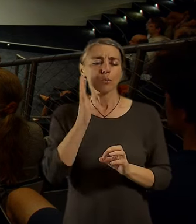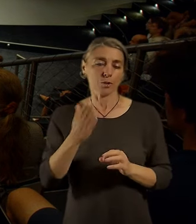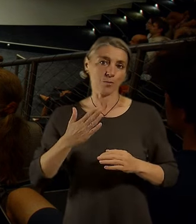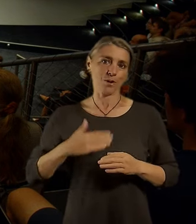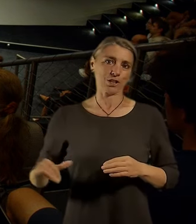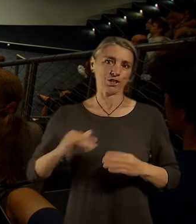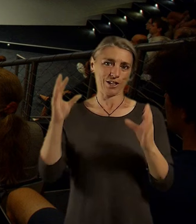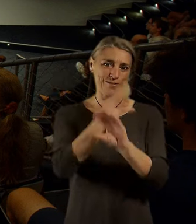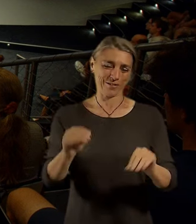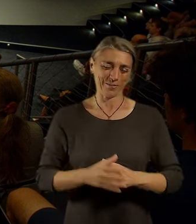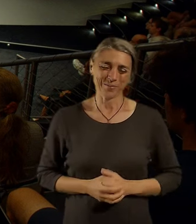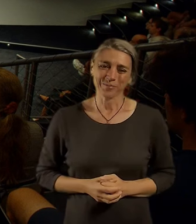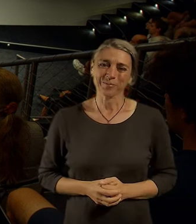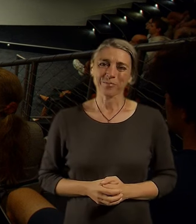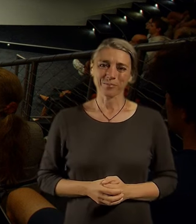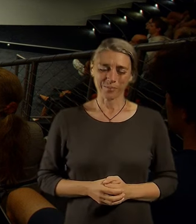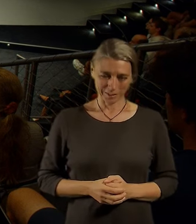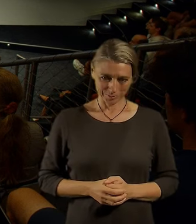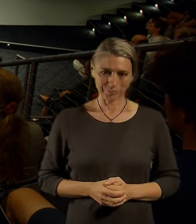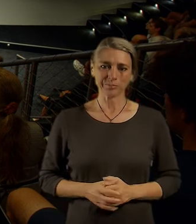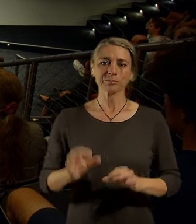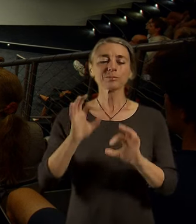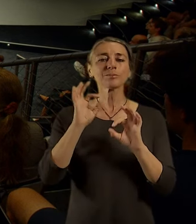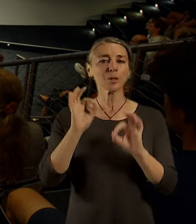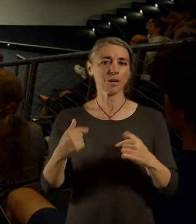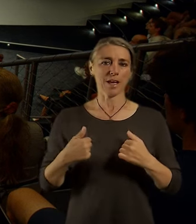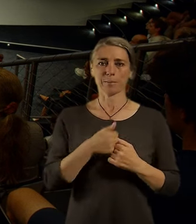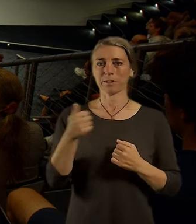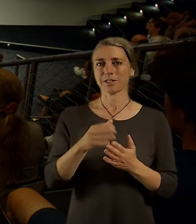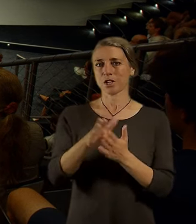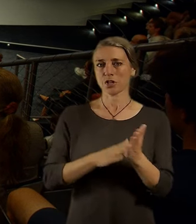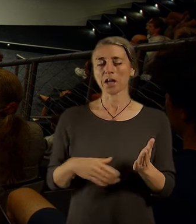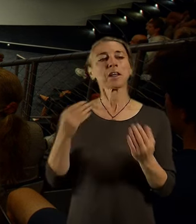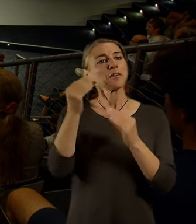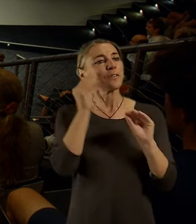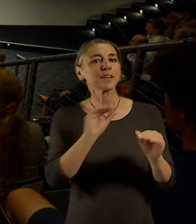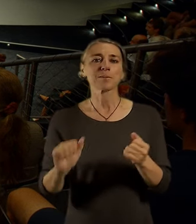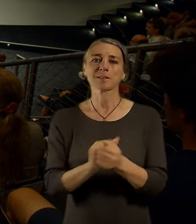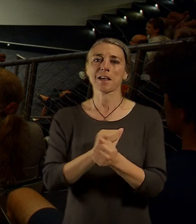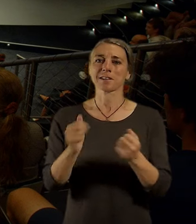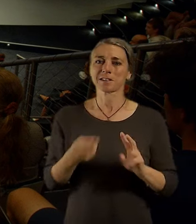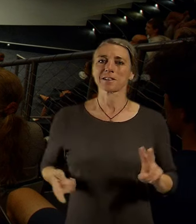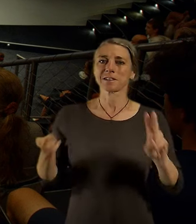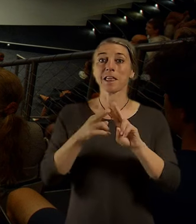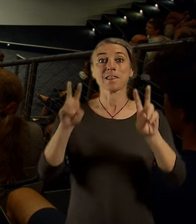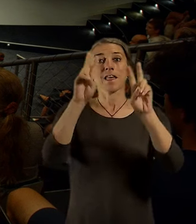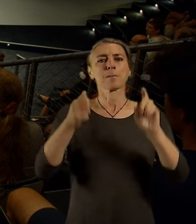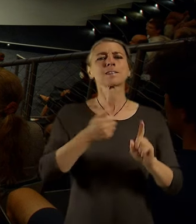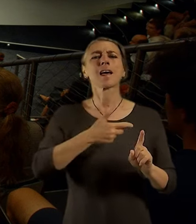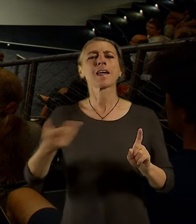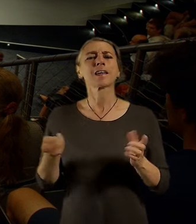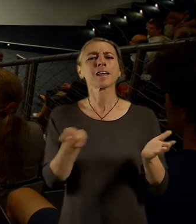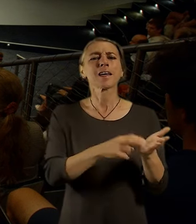Jo, tak já teda začnu. Dobrý den, já vás tady vítám všechny opět na velkých změnách Prahy.